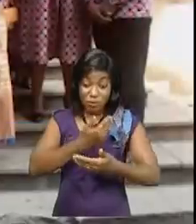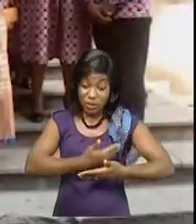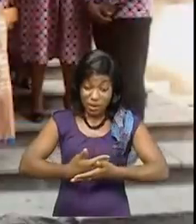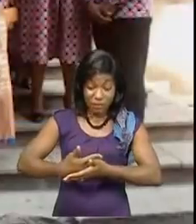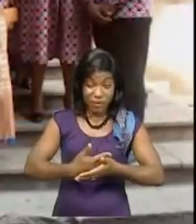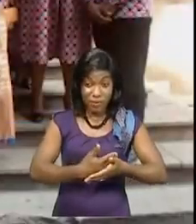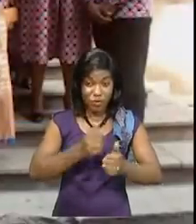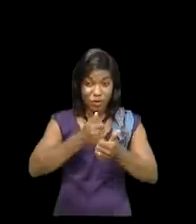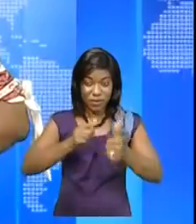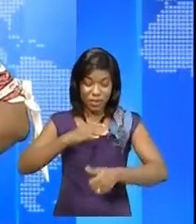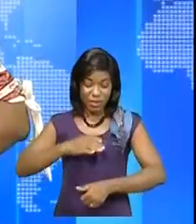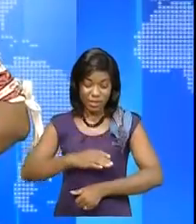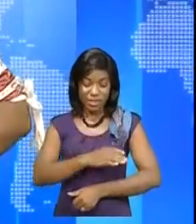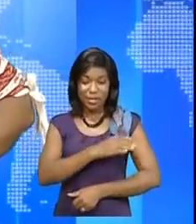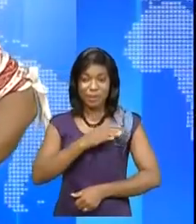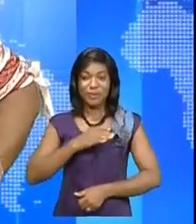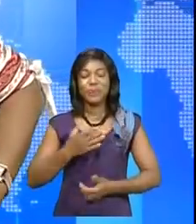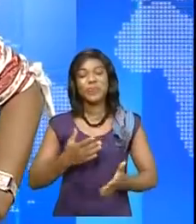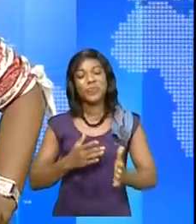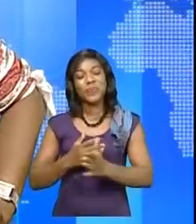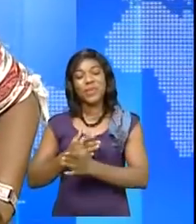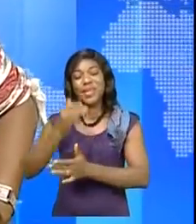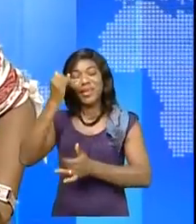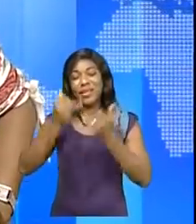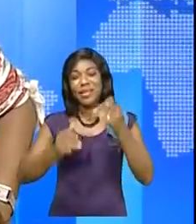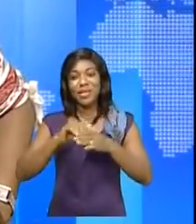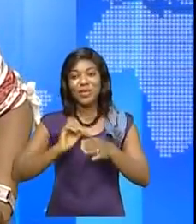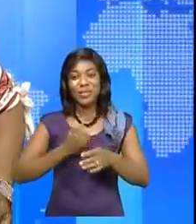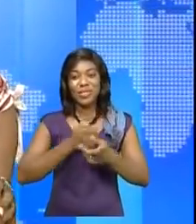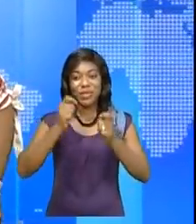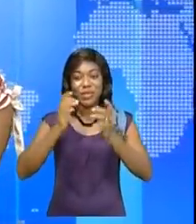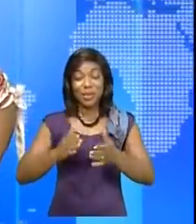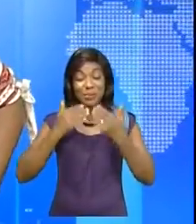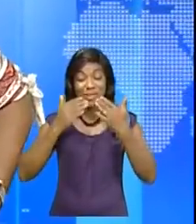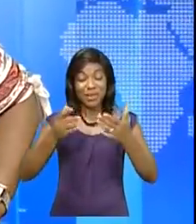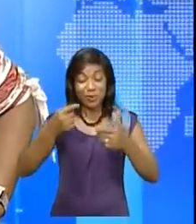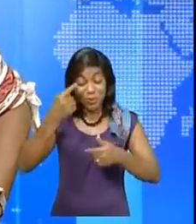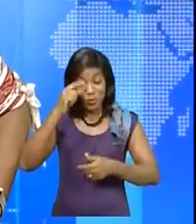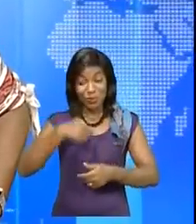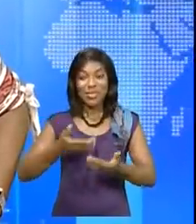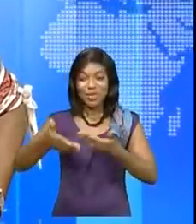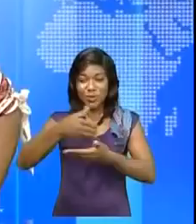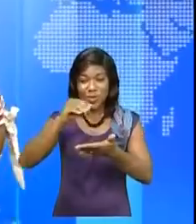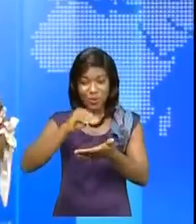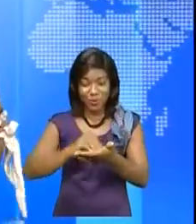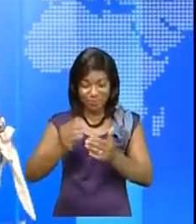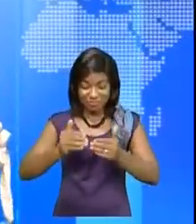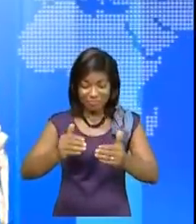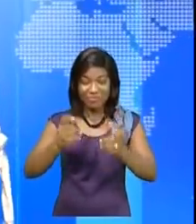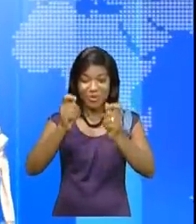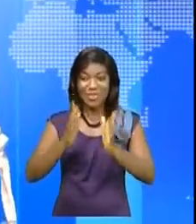cancer des seins fin de ce journal merci de l'avoir suivi et retrouvé Christine Lenzo à 20h pour la suite de l'actualité